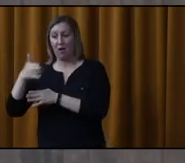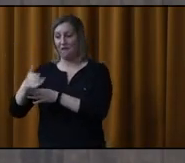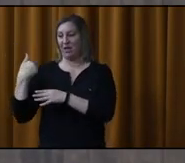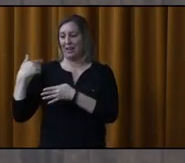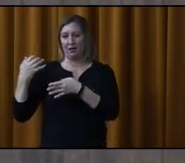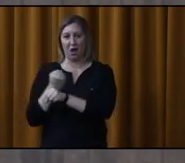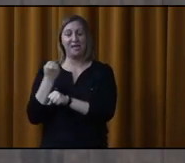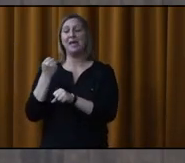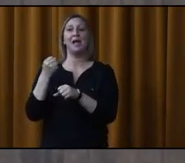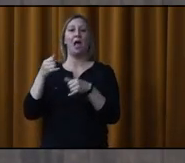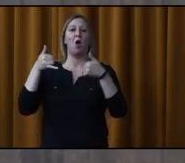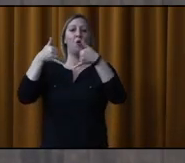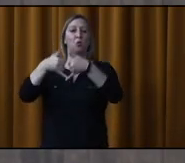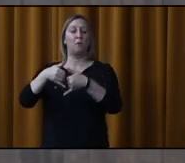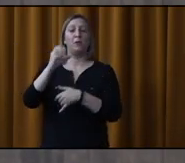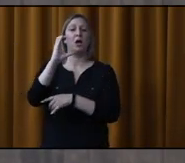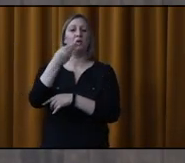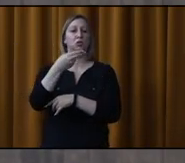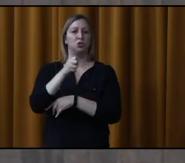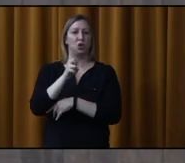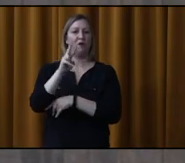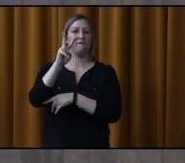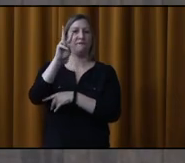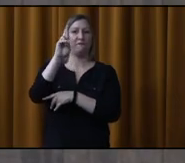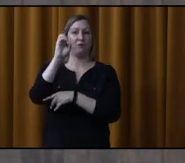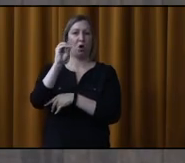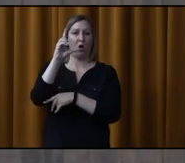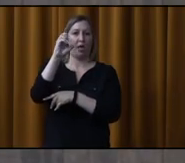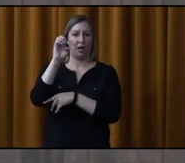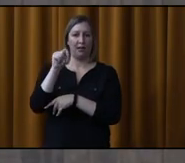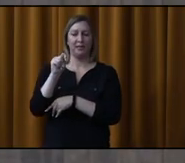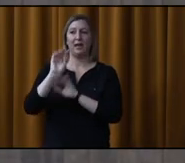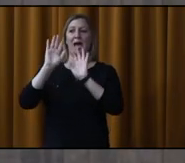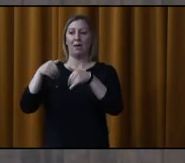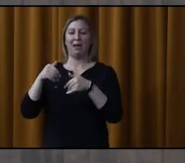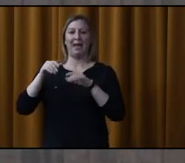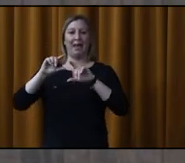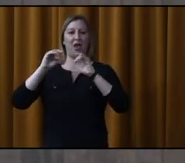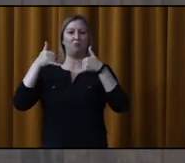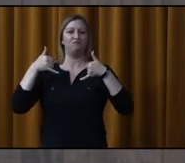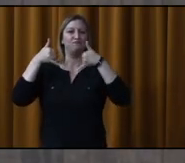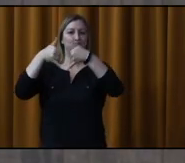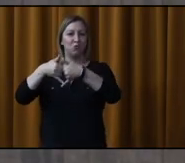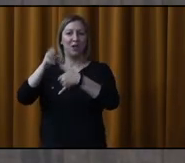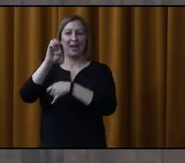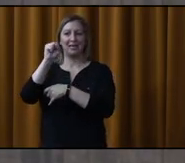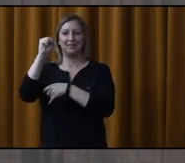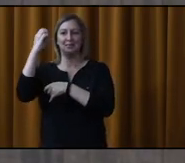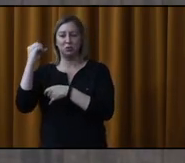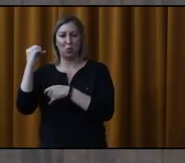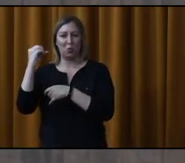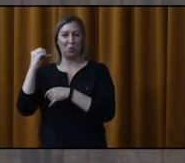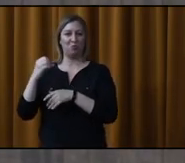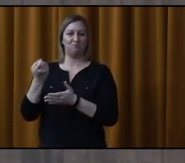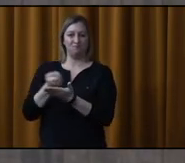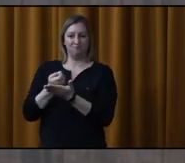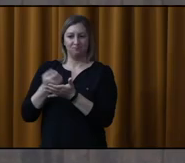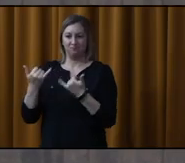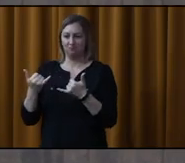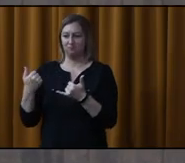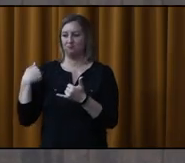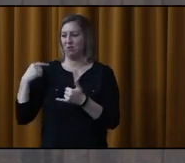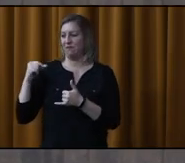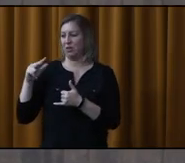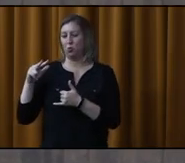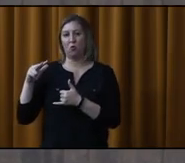Coupe Chevrolet et elles se sont dirigées ensuite vers la Coupe Esso où elles ont fait très bonne figure qui avait lieu du 23 au